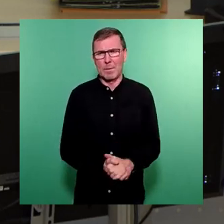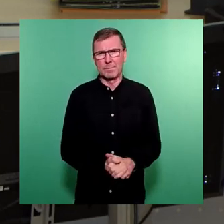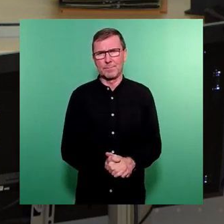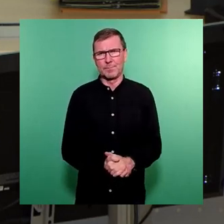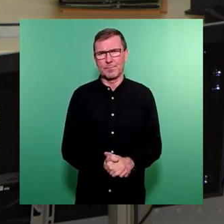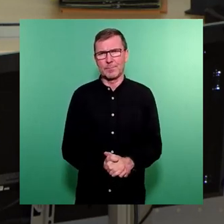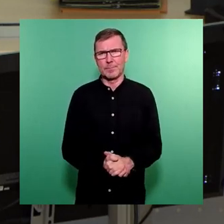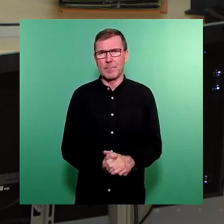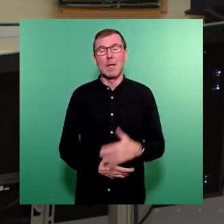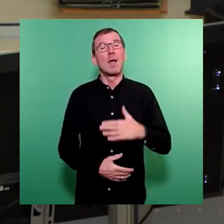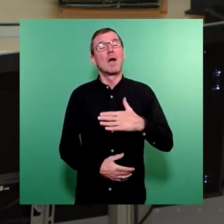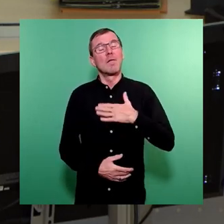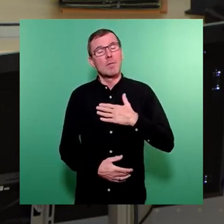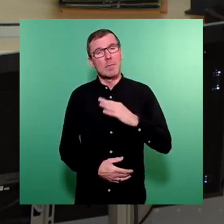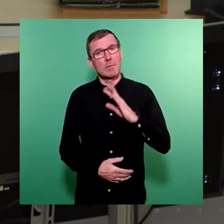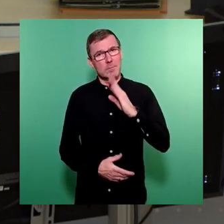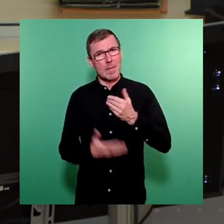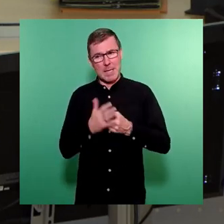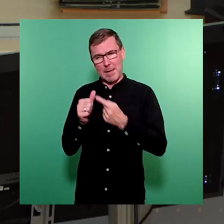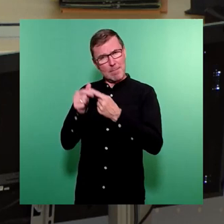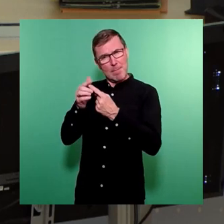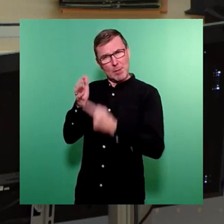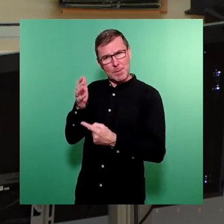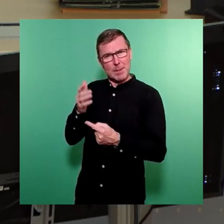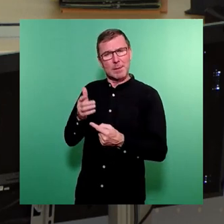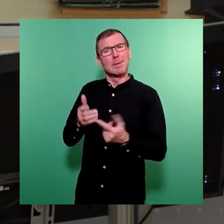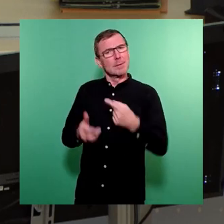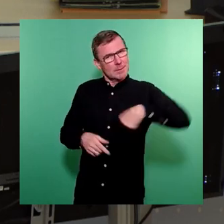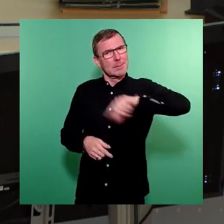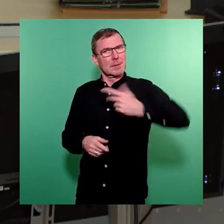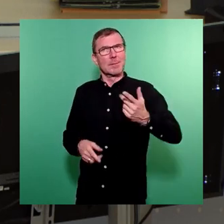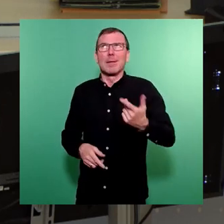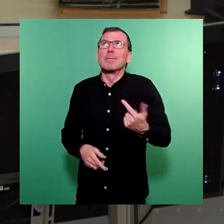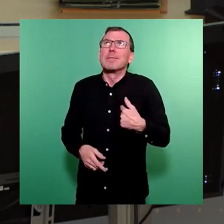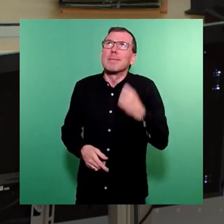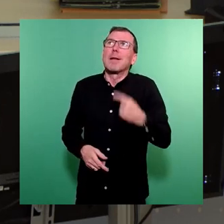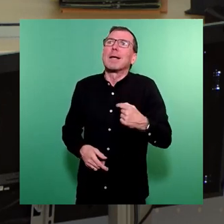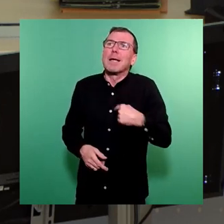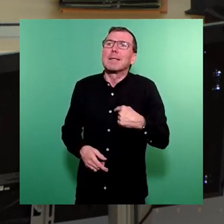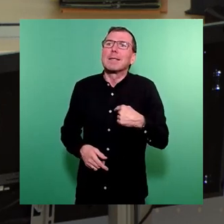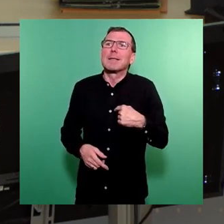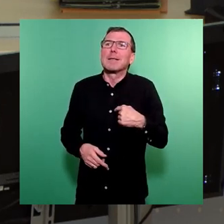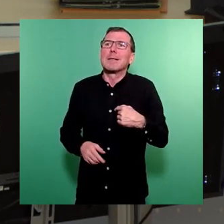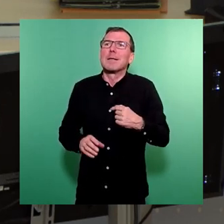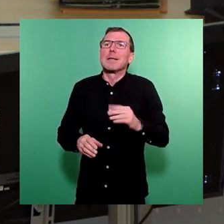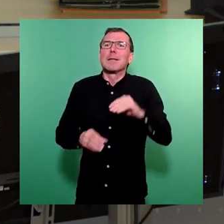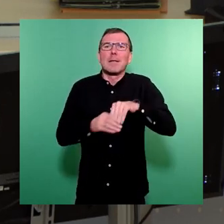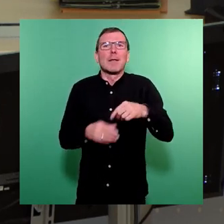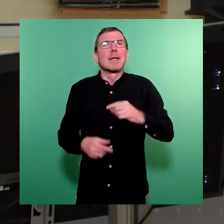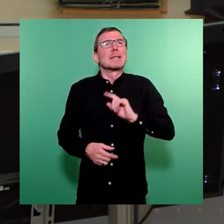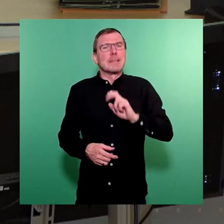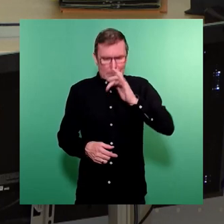Die von mir erwähnten Beispiele sind Beispiele dafür, dass wir, und da schließe ich mich in der Regel nicht aus, ganz ehrlich bin ich auch selbstkritisch,